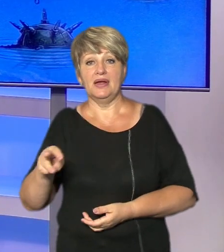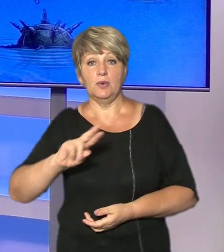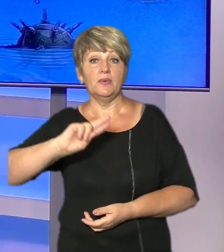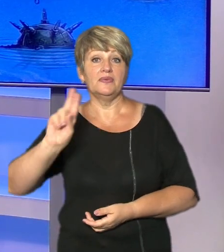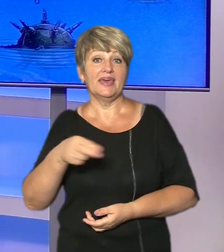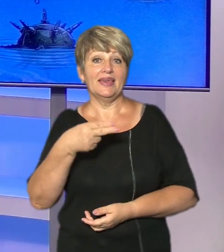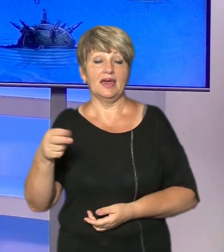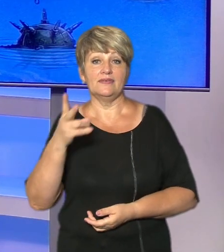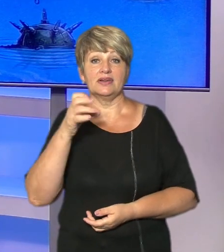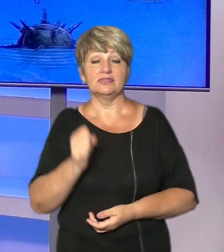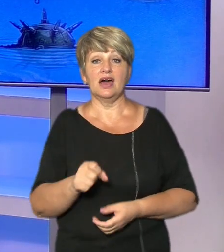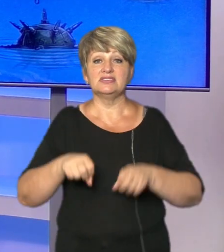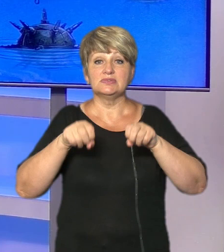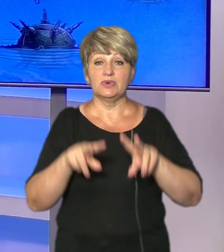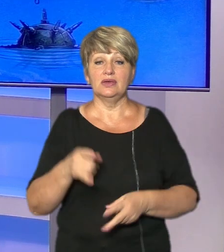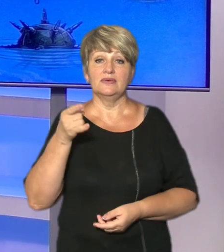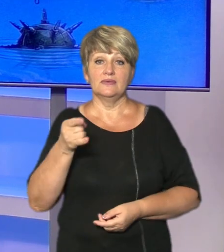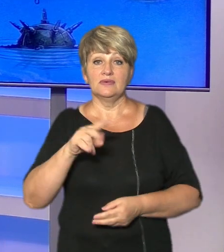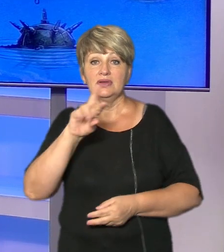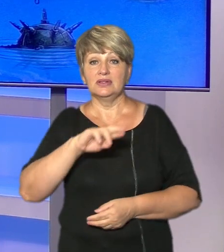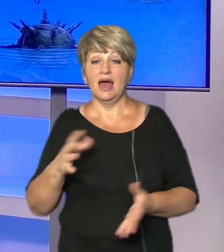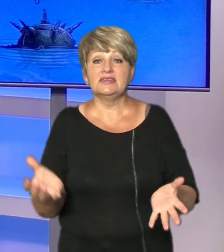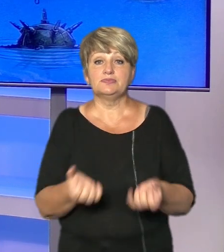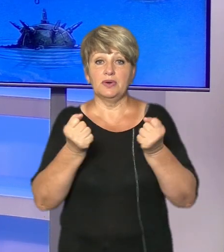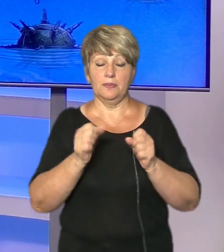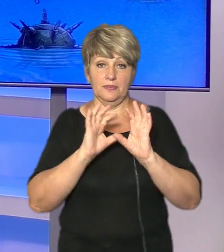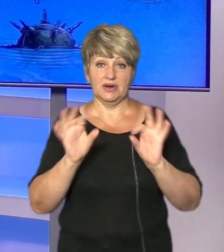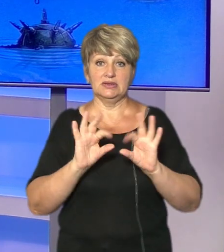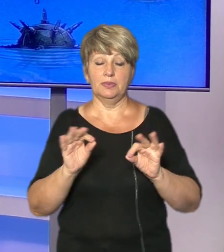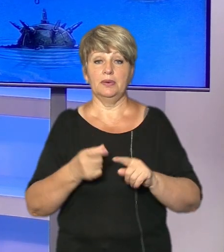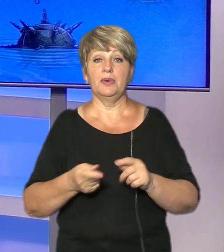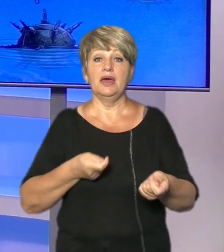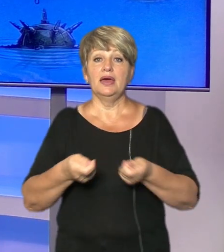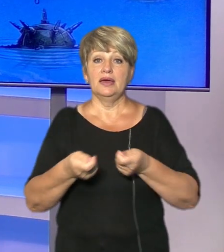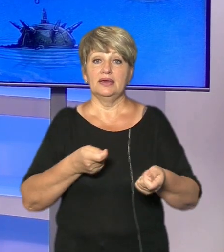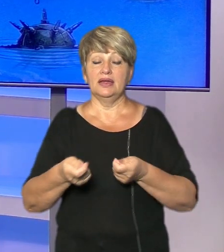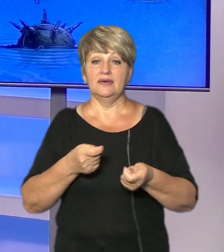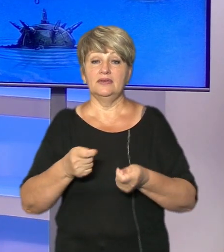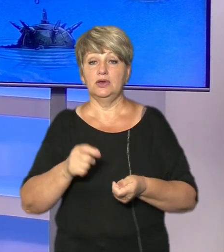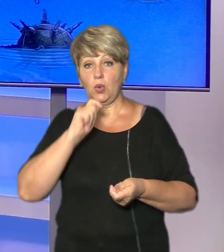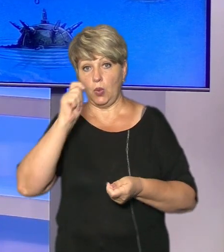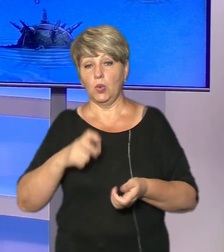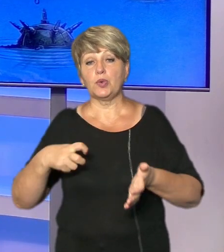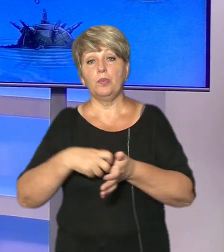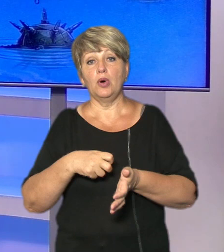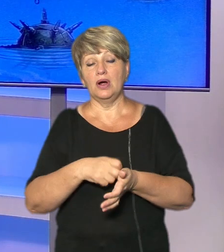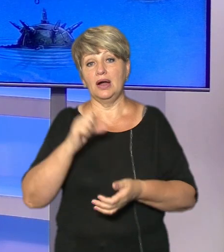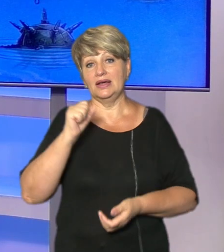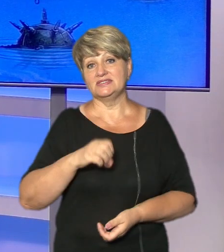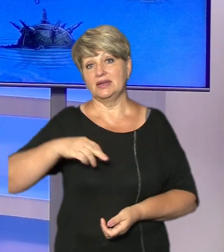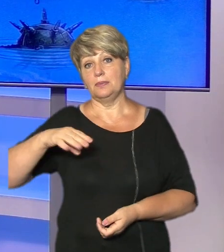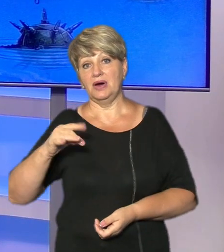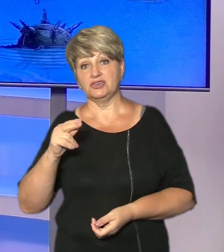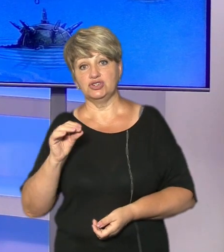піротехнічний автомобіль для рятувальників Розповів керівник Черкаського відділення «Укрпошти» Олександр Марченко Хто гасив